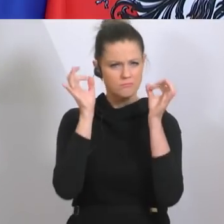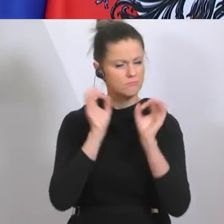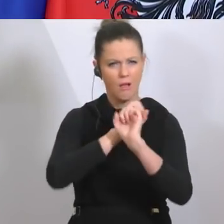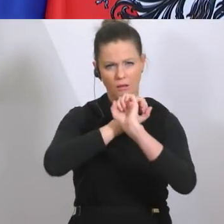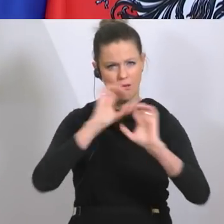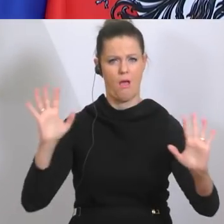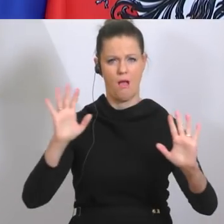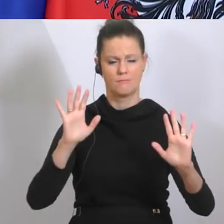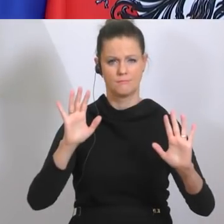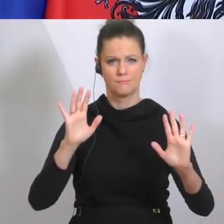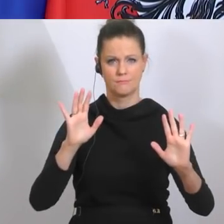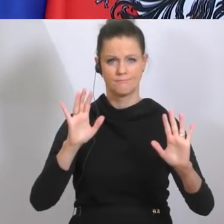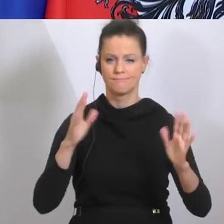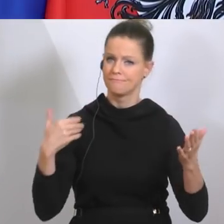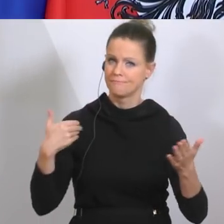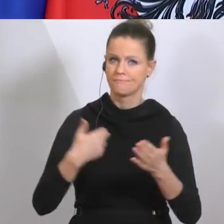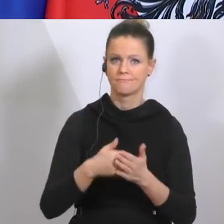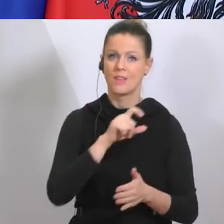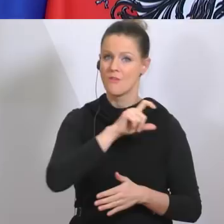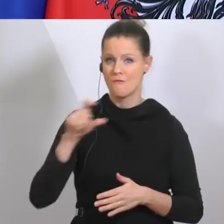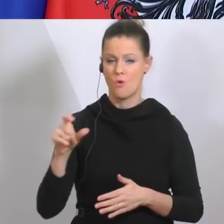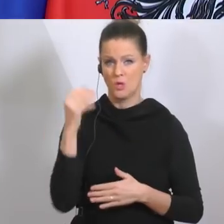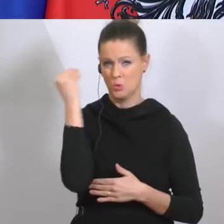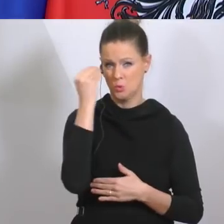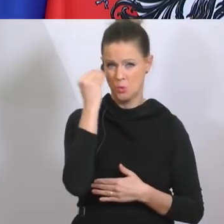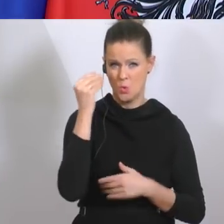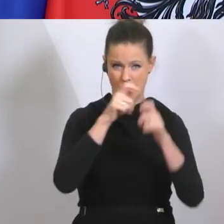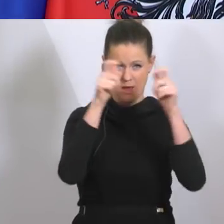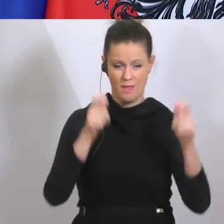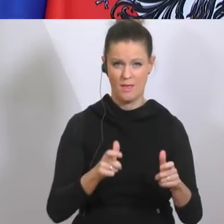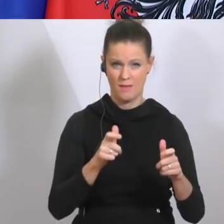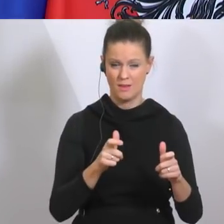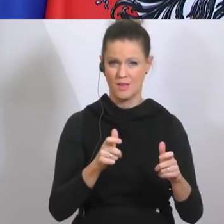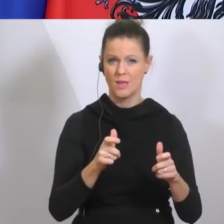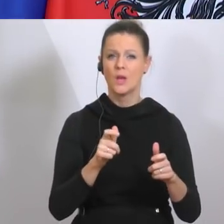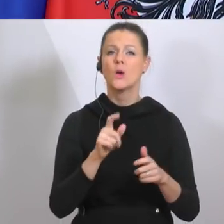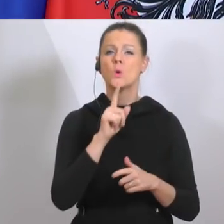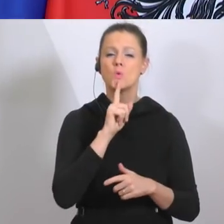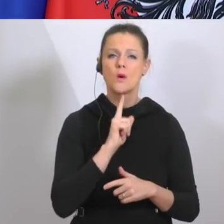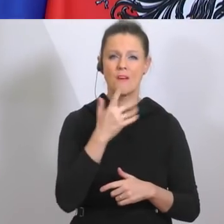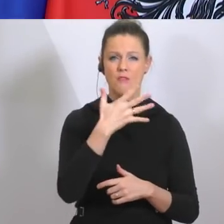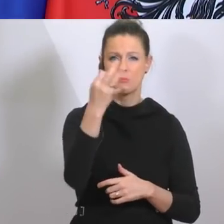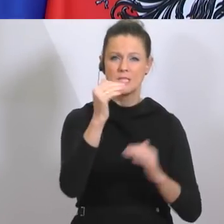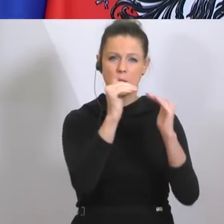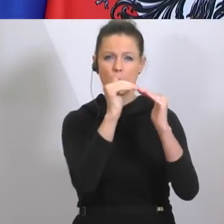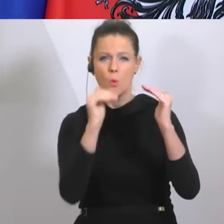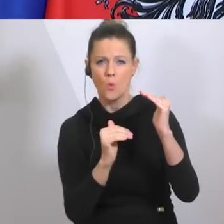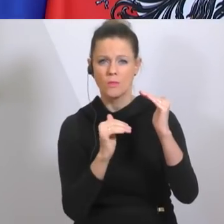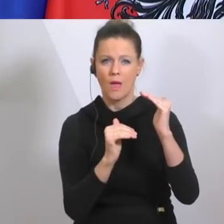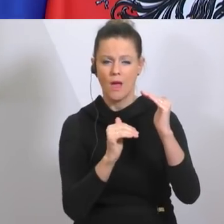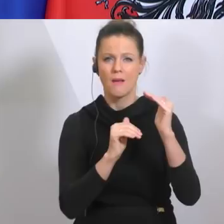in dieser Woche in Österreich an den Schulen nur noch weniger als fünf Prozent in der Betreuung gehabt. Der öffentliche